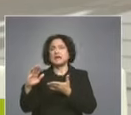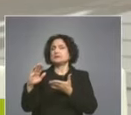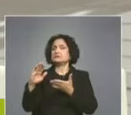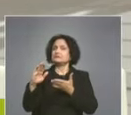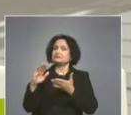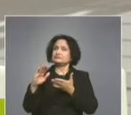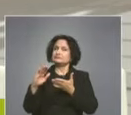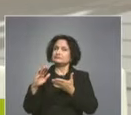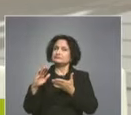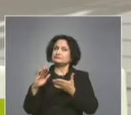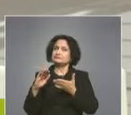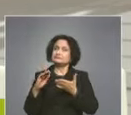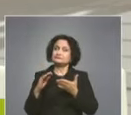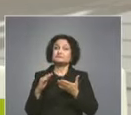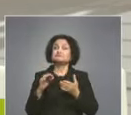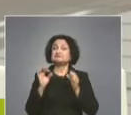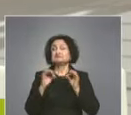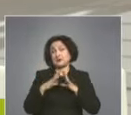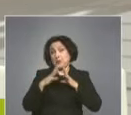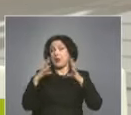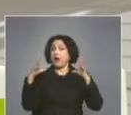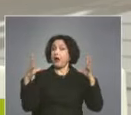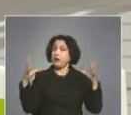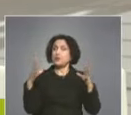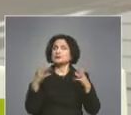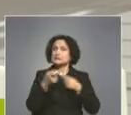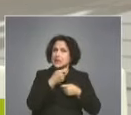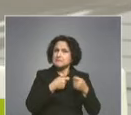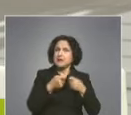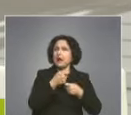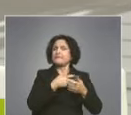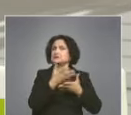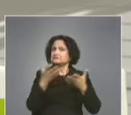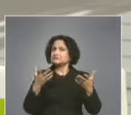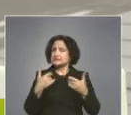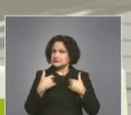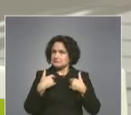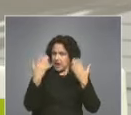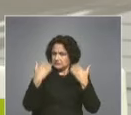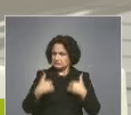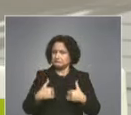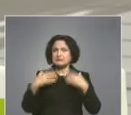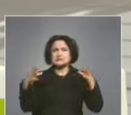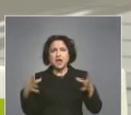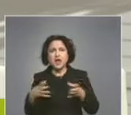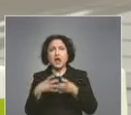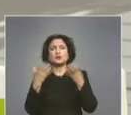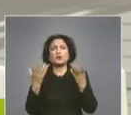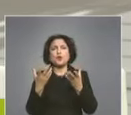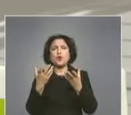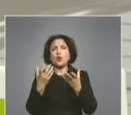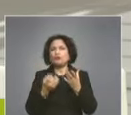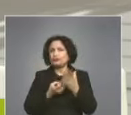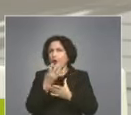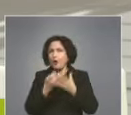наистина голямо. Те занимаваха всеки ден с мен, показаха ми какви нови пациенти